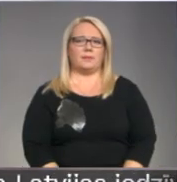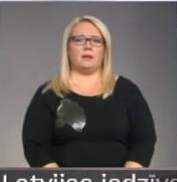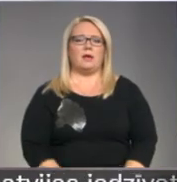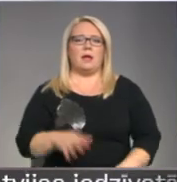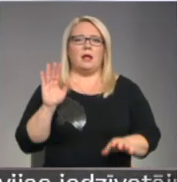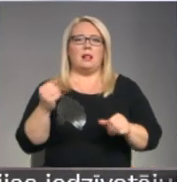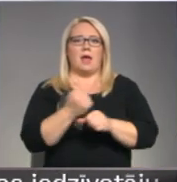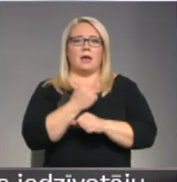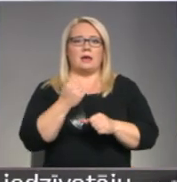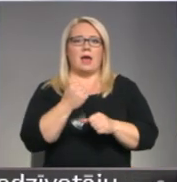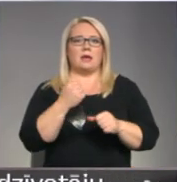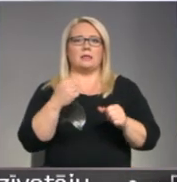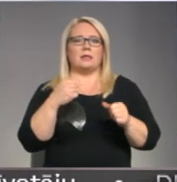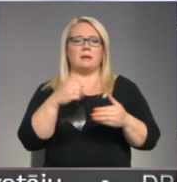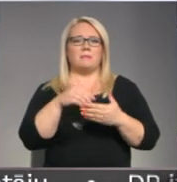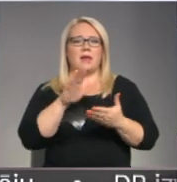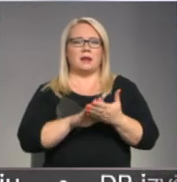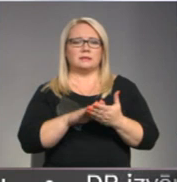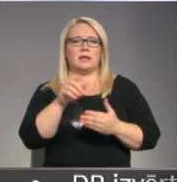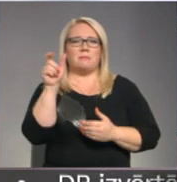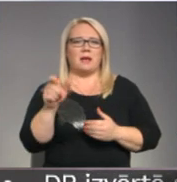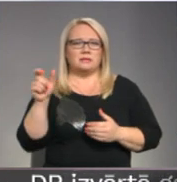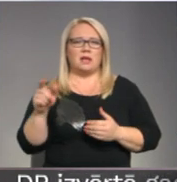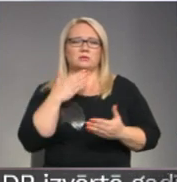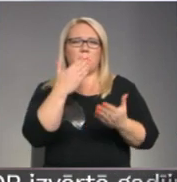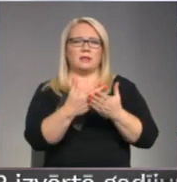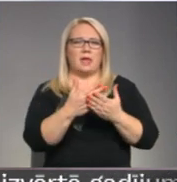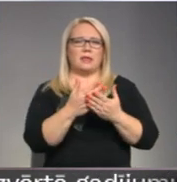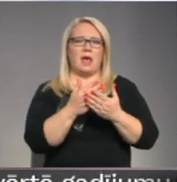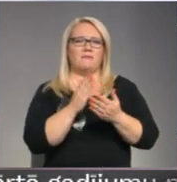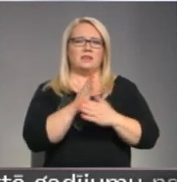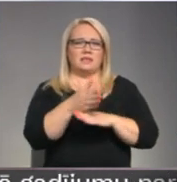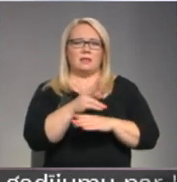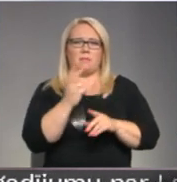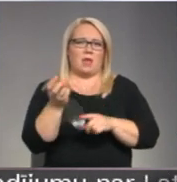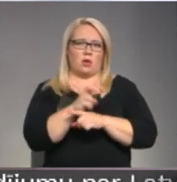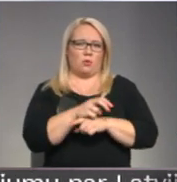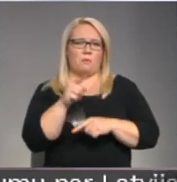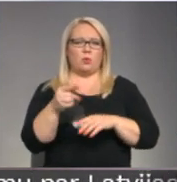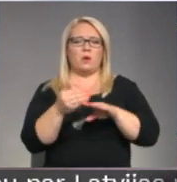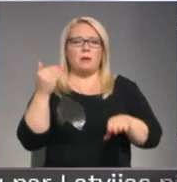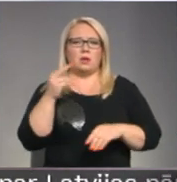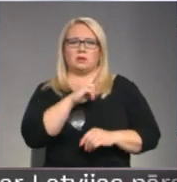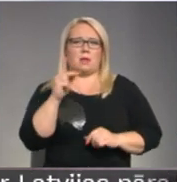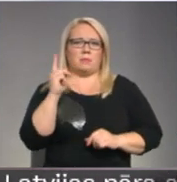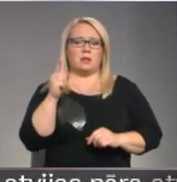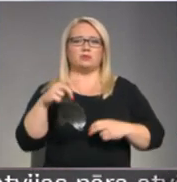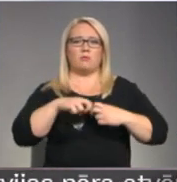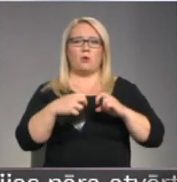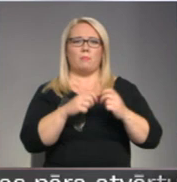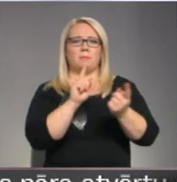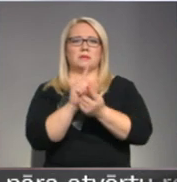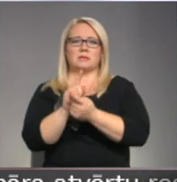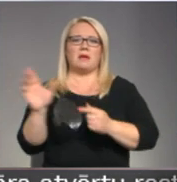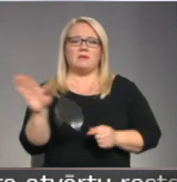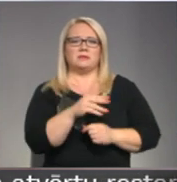Lai gan ir pierakstīti, pacienti uz pieteiktajām vizītēm neierodas turklāt, par to iepriekš nebrīdinot. Ar šo problēmu saskaras